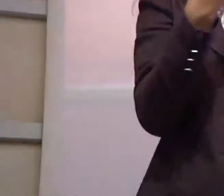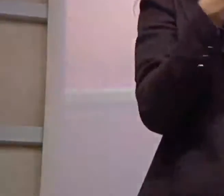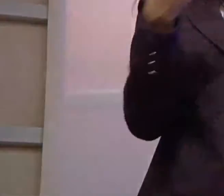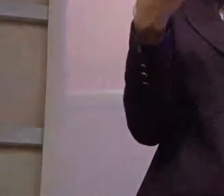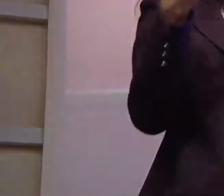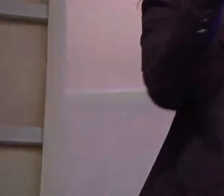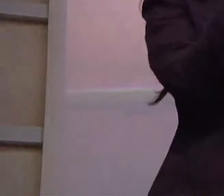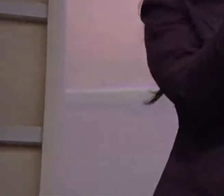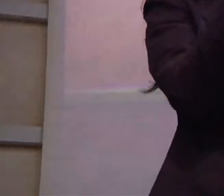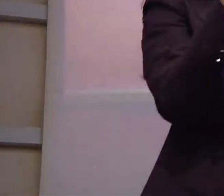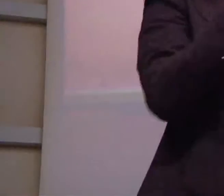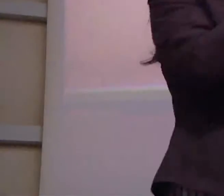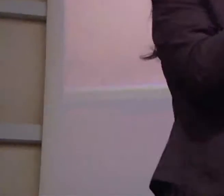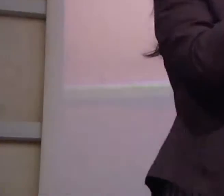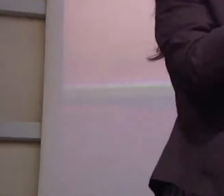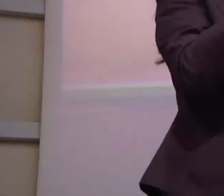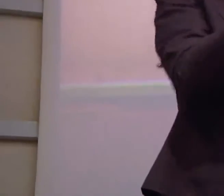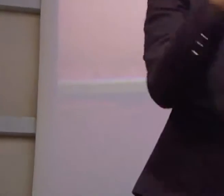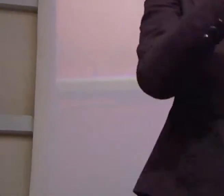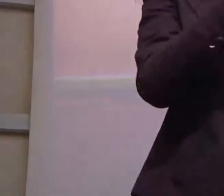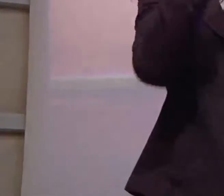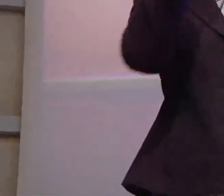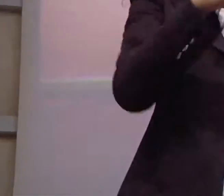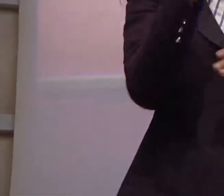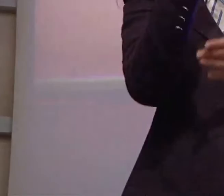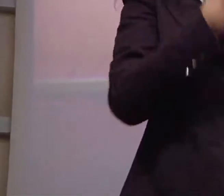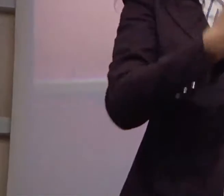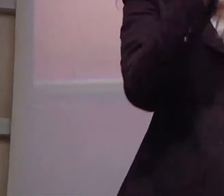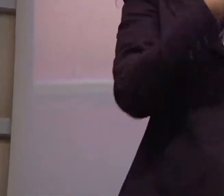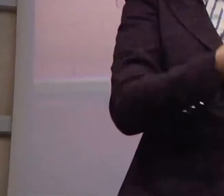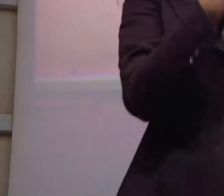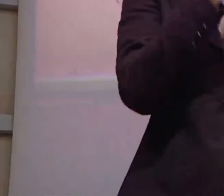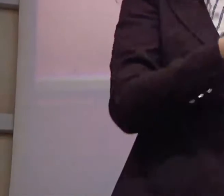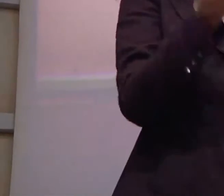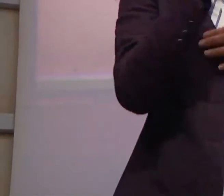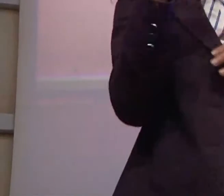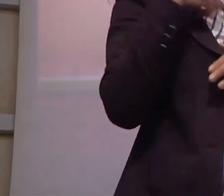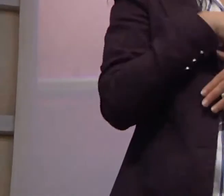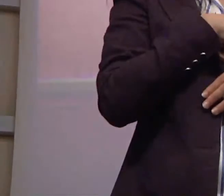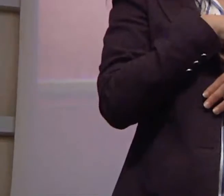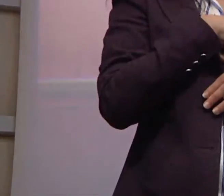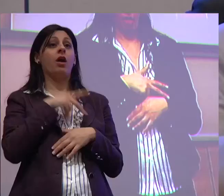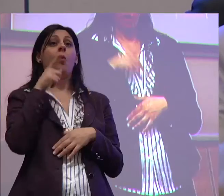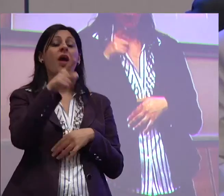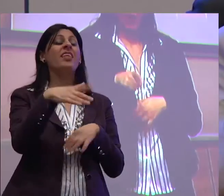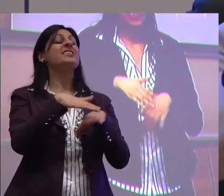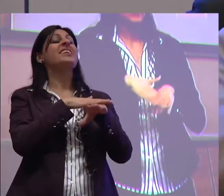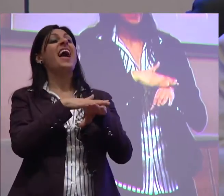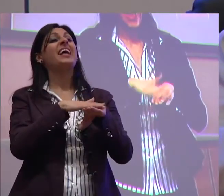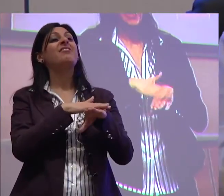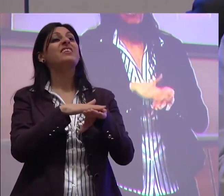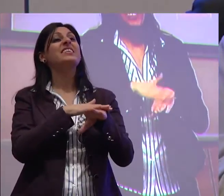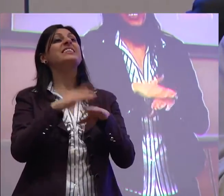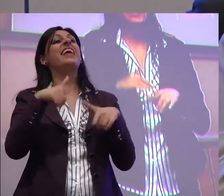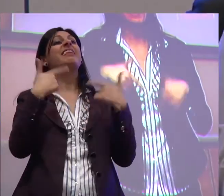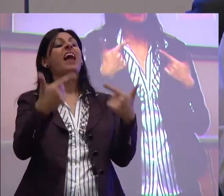ragionevole di discussione. I servizi per gli handicappati non sono un servizio sociale, sono i servizi che rendono